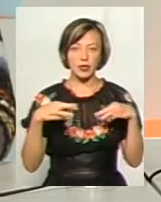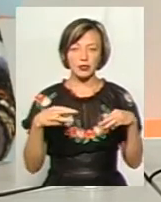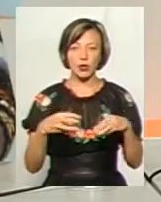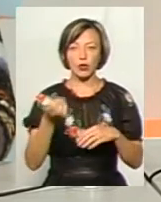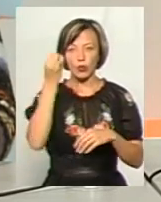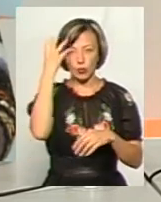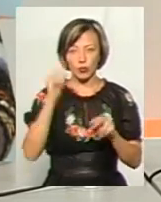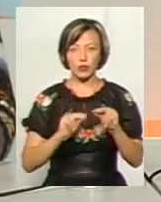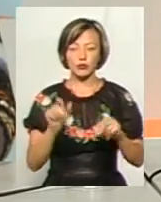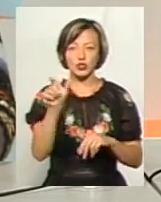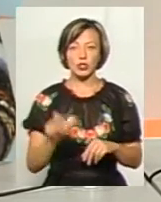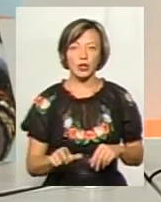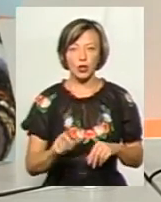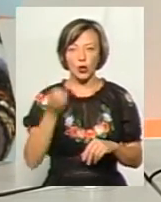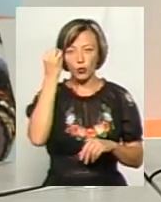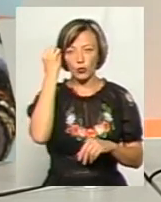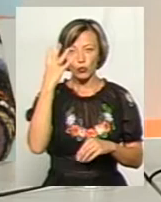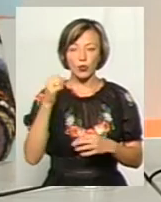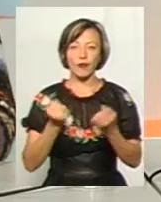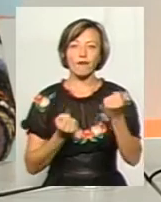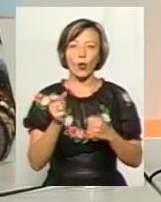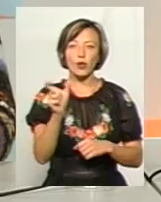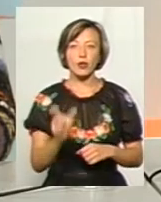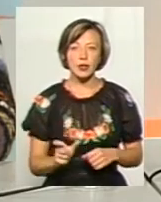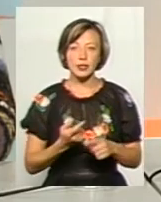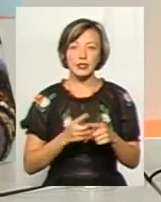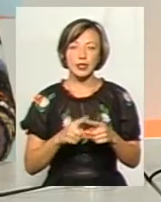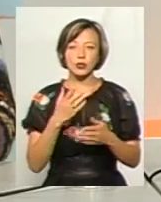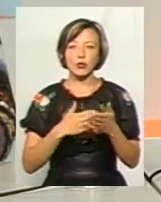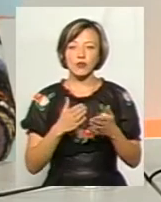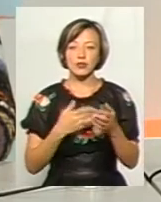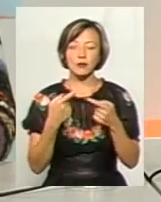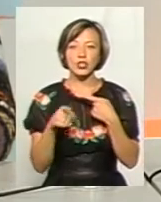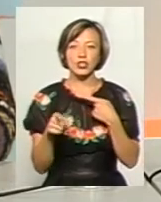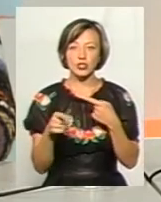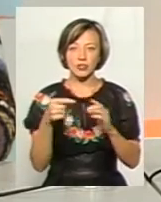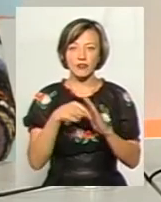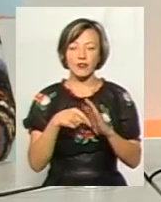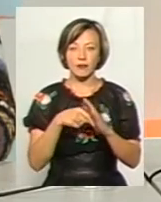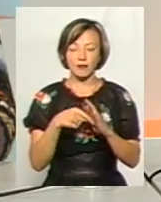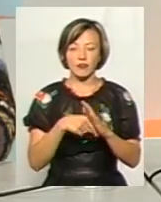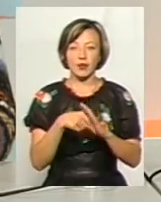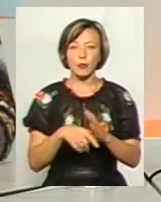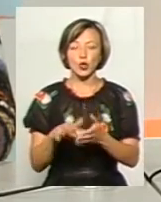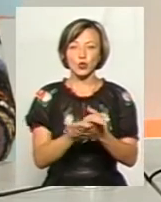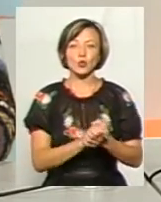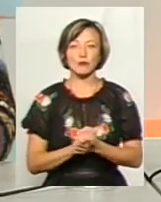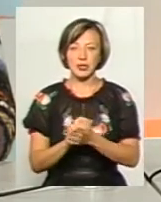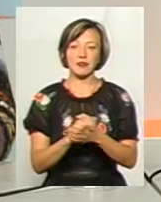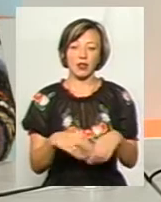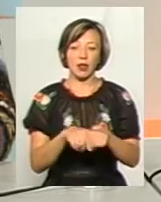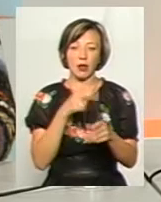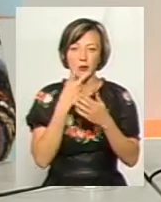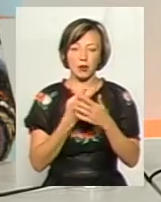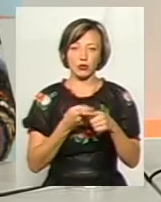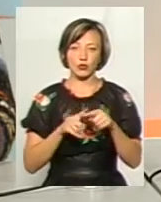культурний вчитель, культурний водій – це зовсім інший вимір суспільства. Ось так я бачу